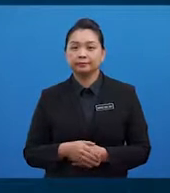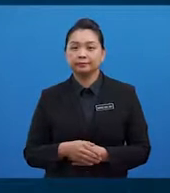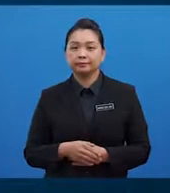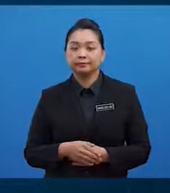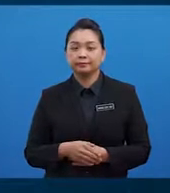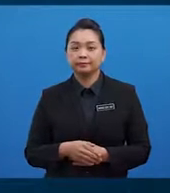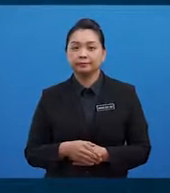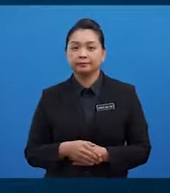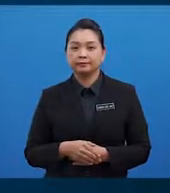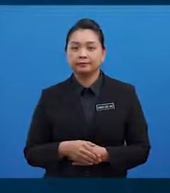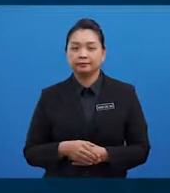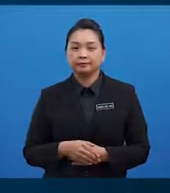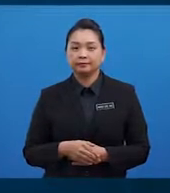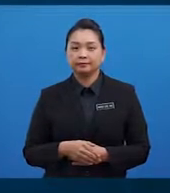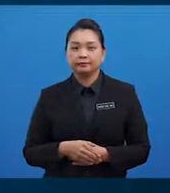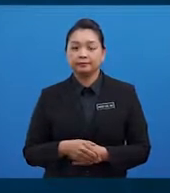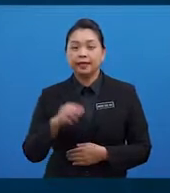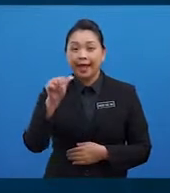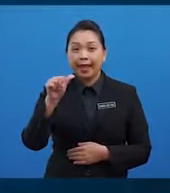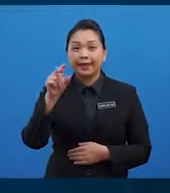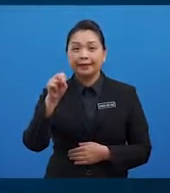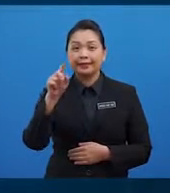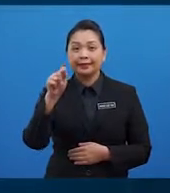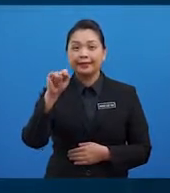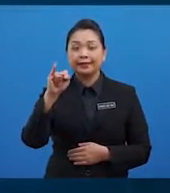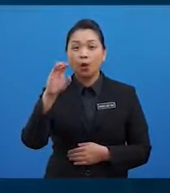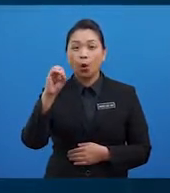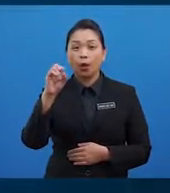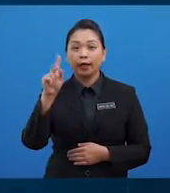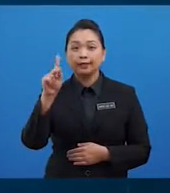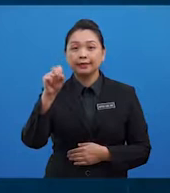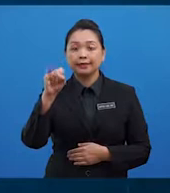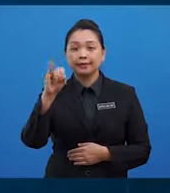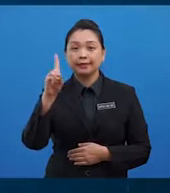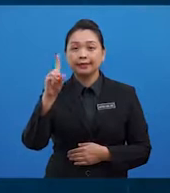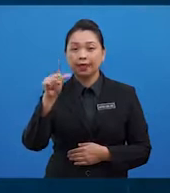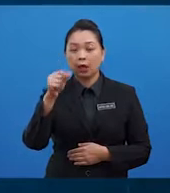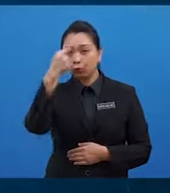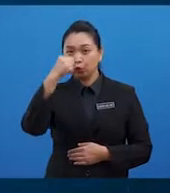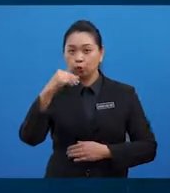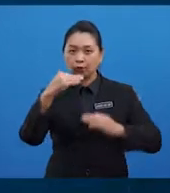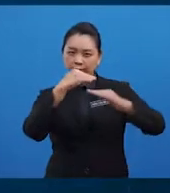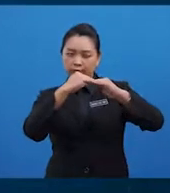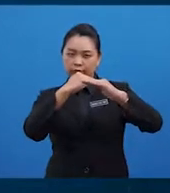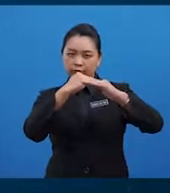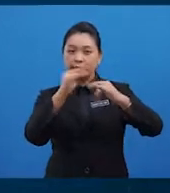E bertindak sebagai antioksida dalam badan. Membantu menstabilkan sel membran.